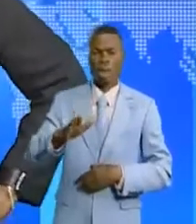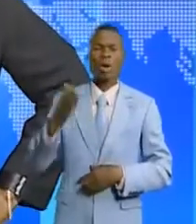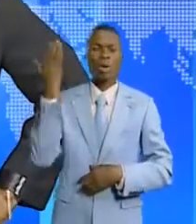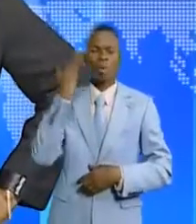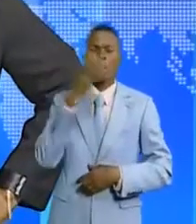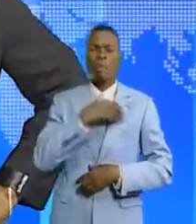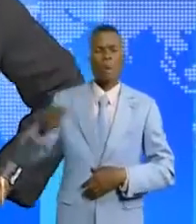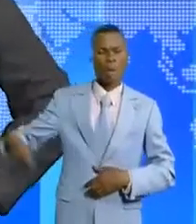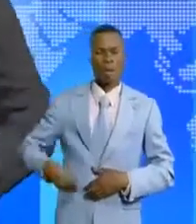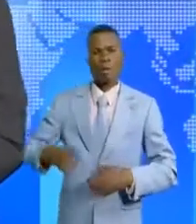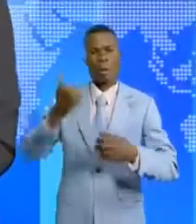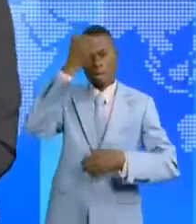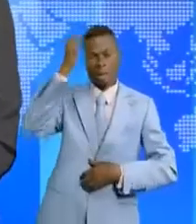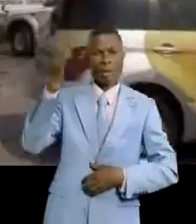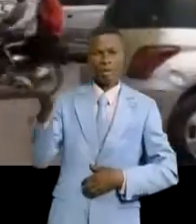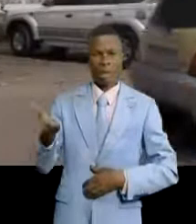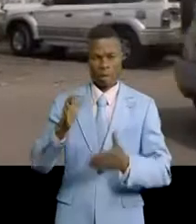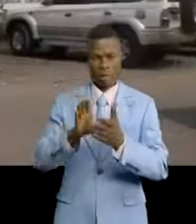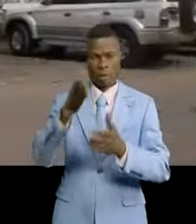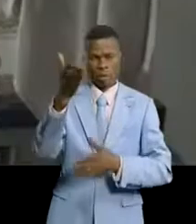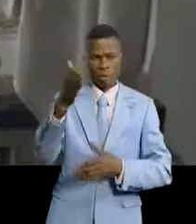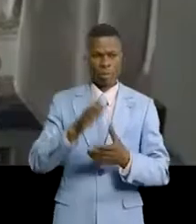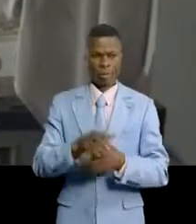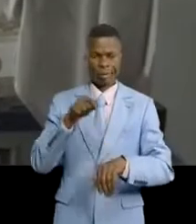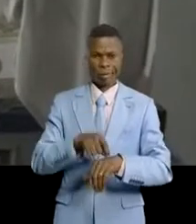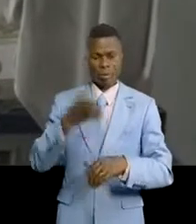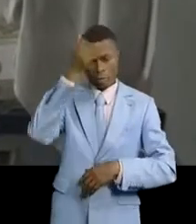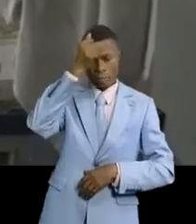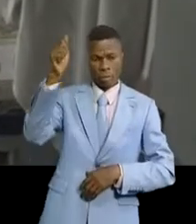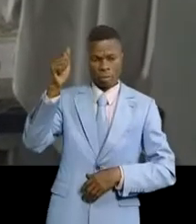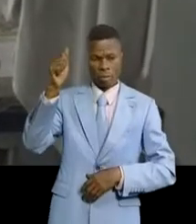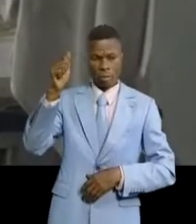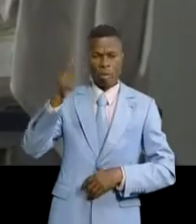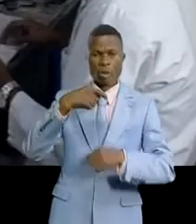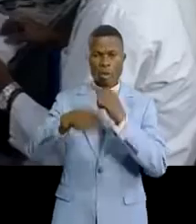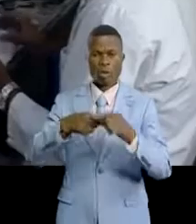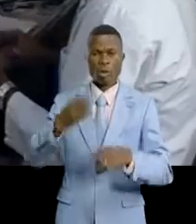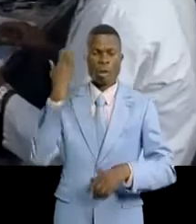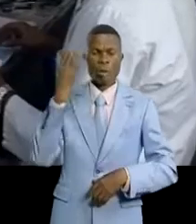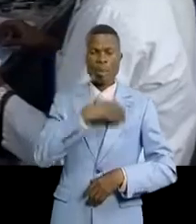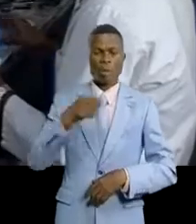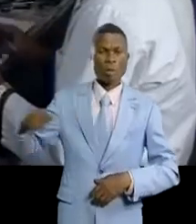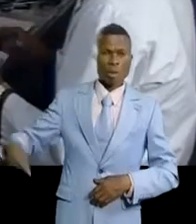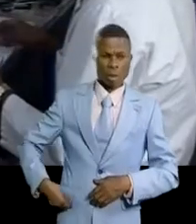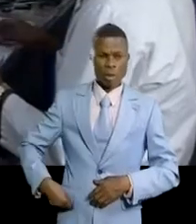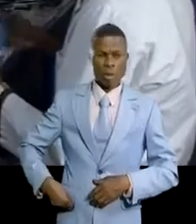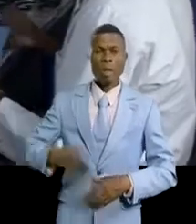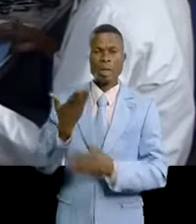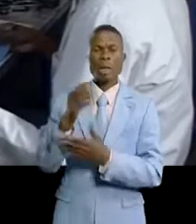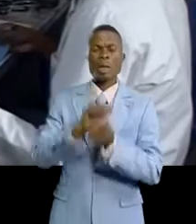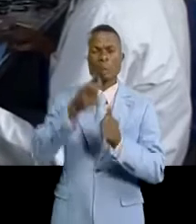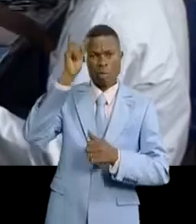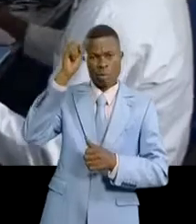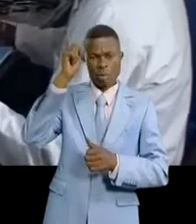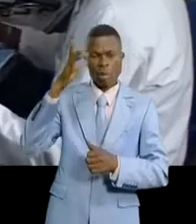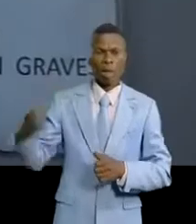reportage de Toto-Célestine Songo. Les mouvements de grève déclenchés par les infirmiers soulèvent la question principale de la